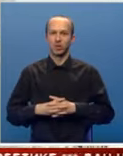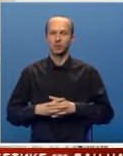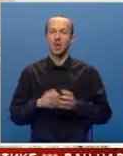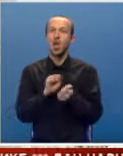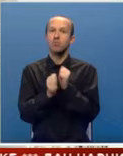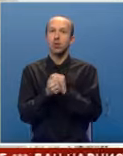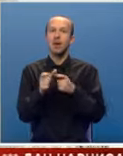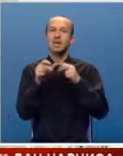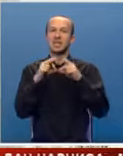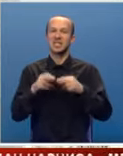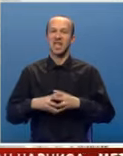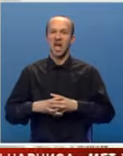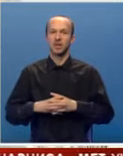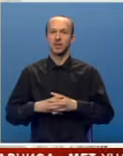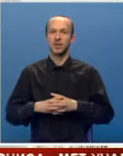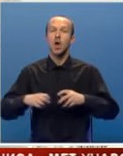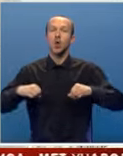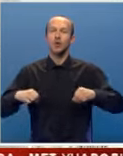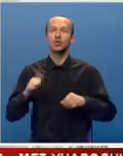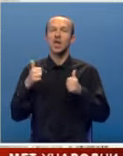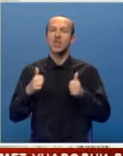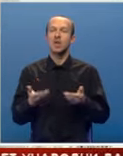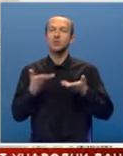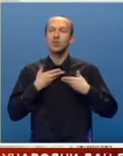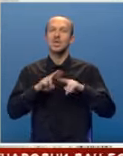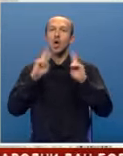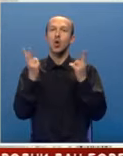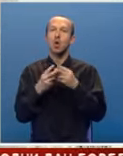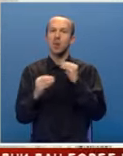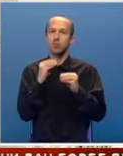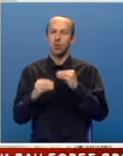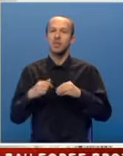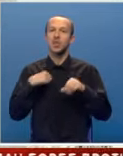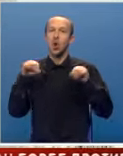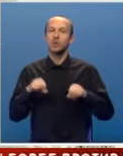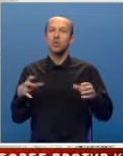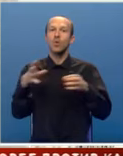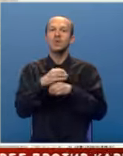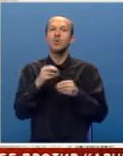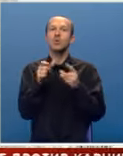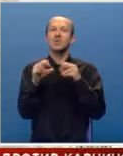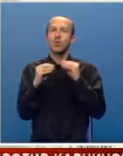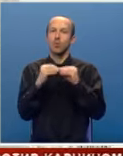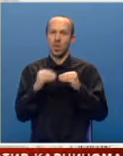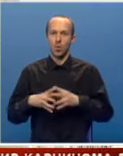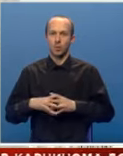Borba sa gojaznostju je danas postaje već globalni problem. Mi se ozbiljno hvatamo u koštac s njom.